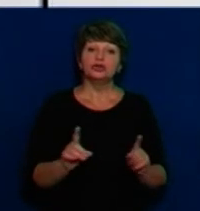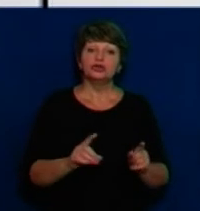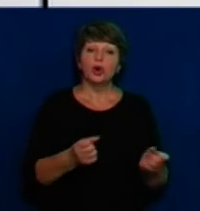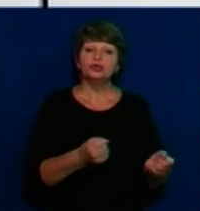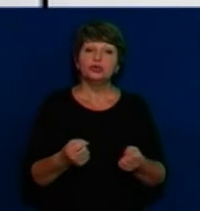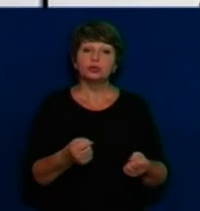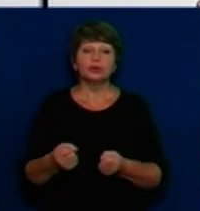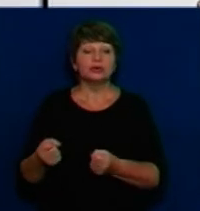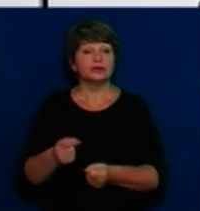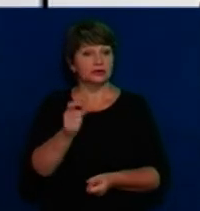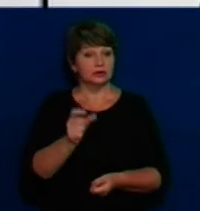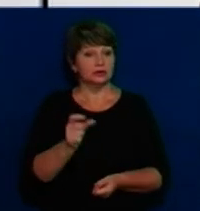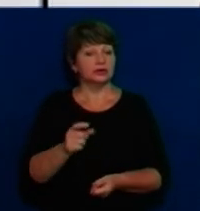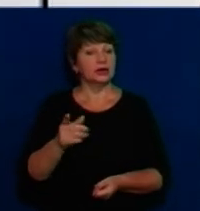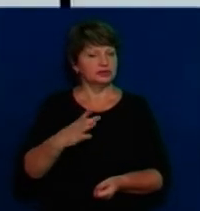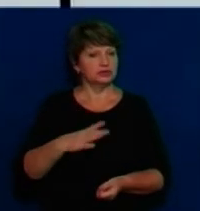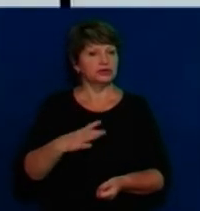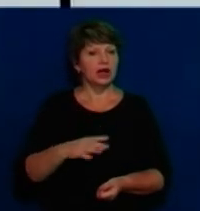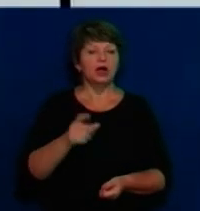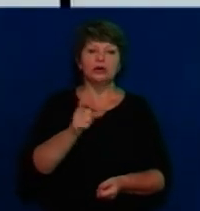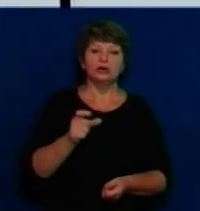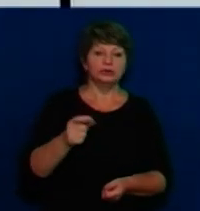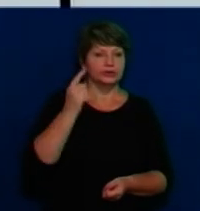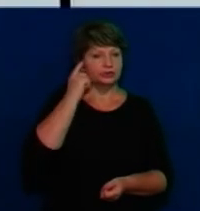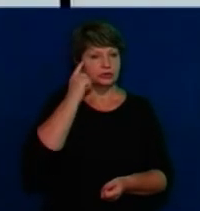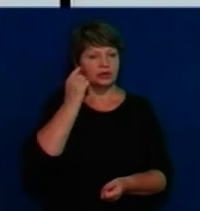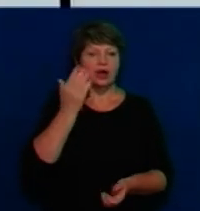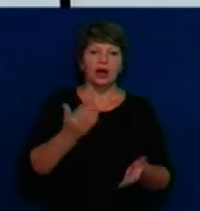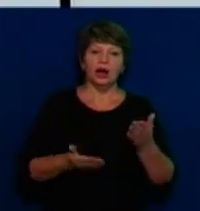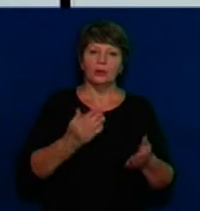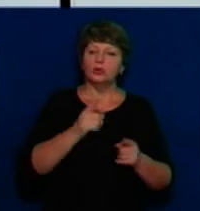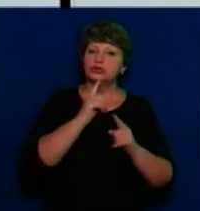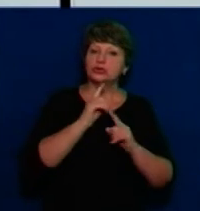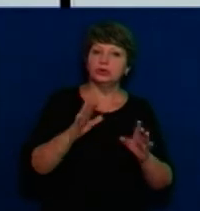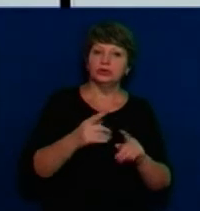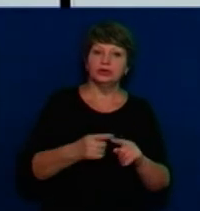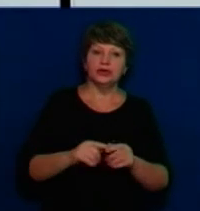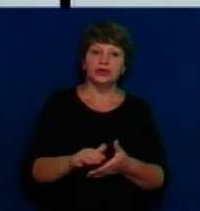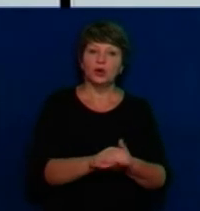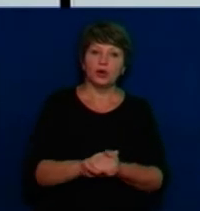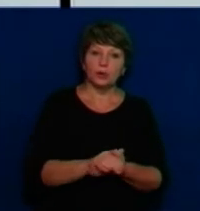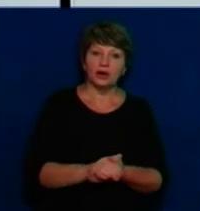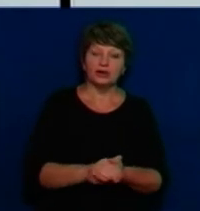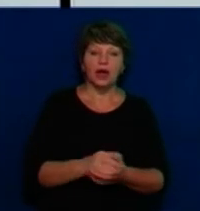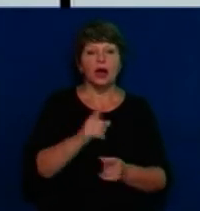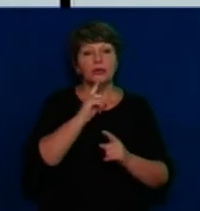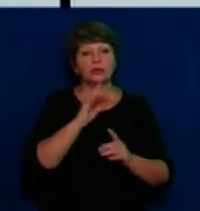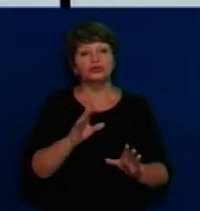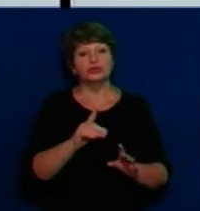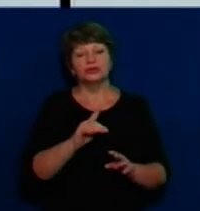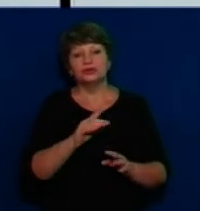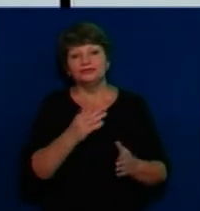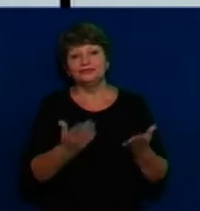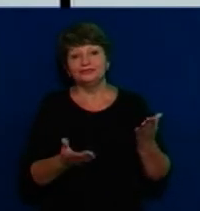аж до цього часу чекали СМІ рішення? думали, а може ж якось пронесе, а може не буде цих об'єднаних громад, а може воно не станеться.